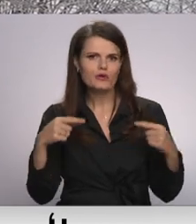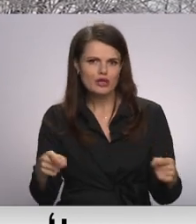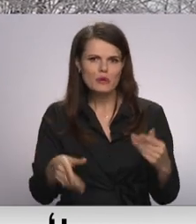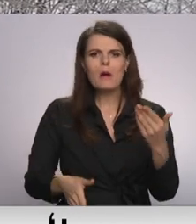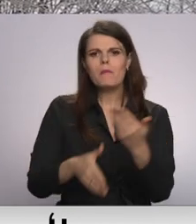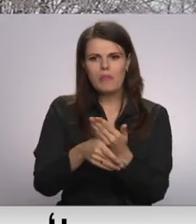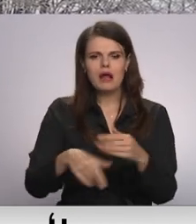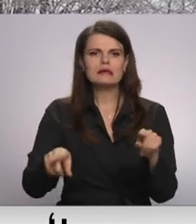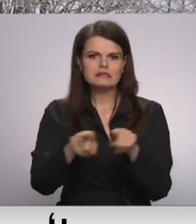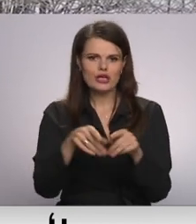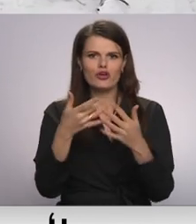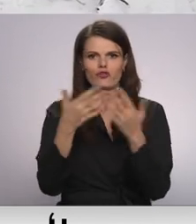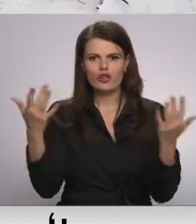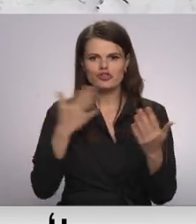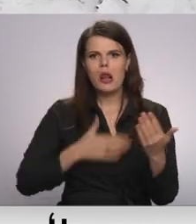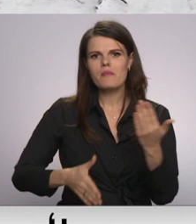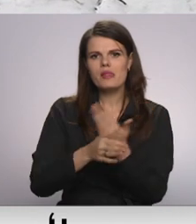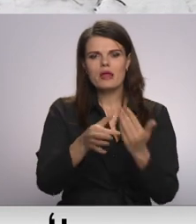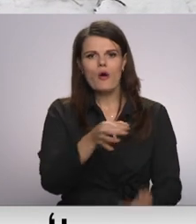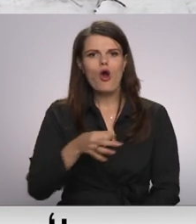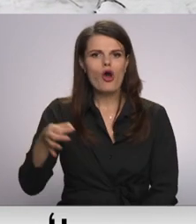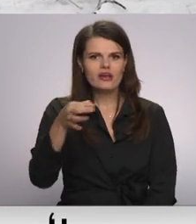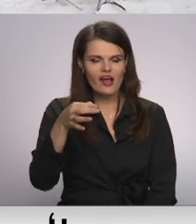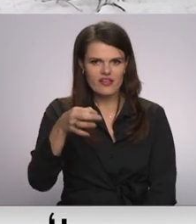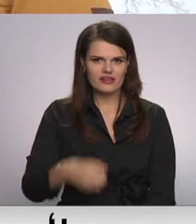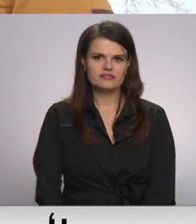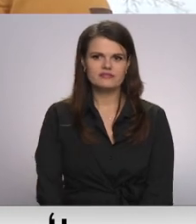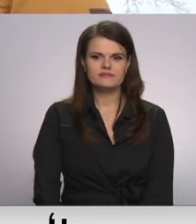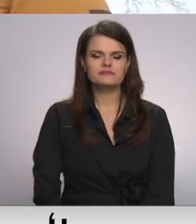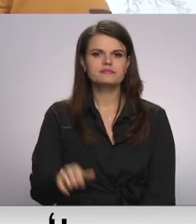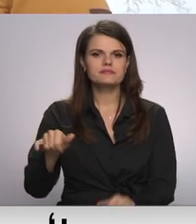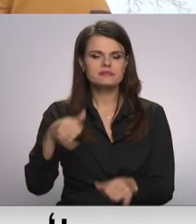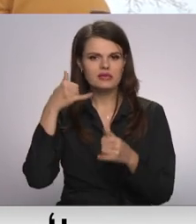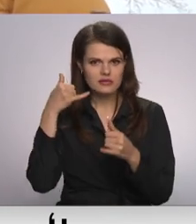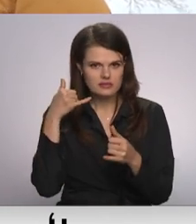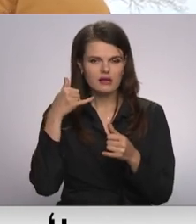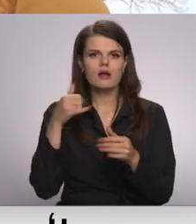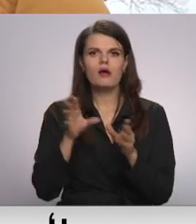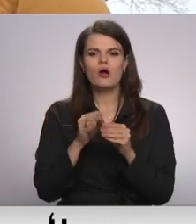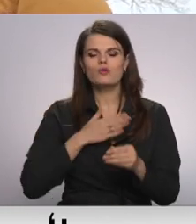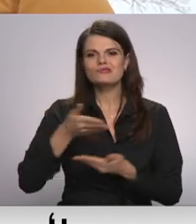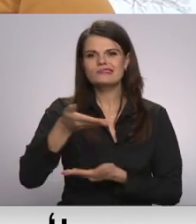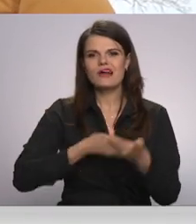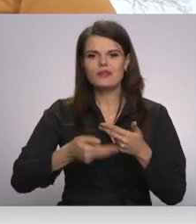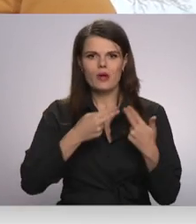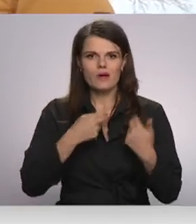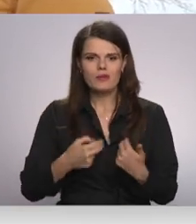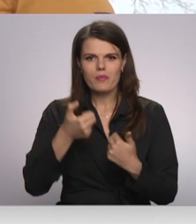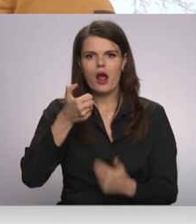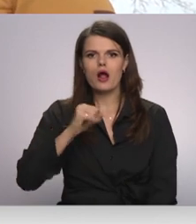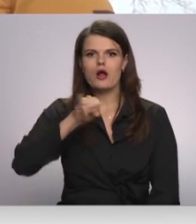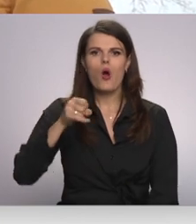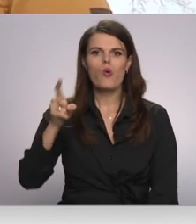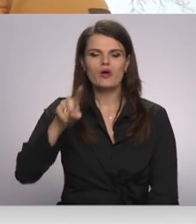Palīdzīgu roku sniedzirīja dažādas labdarības organizācijas. Sadzīmījās ir no mūsu sadarbības biedrība gaujas līdzi,